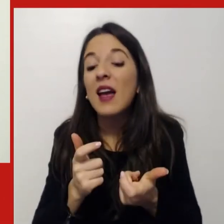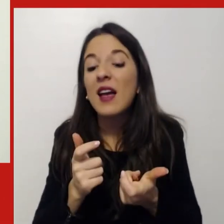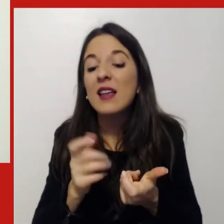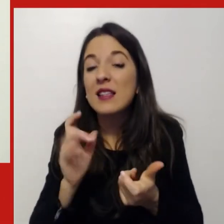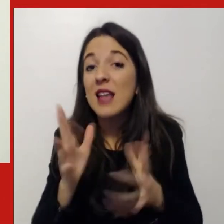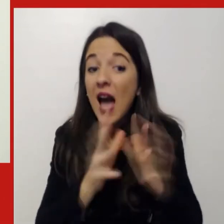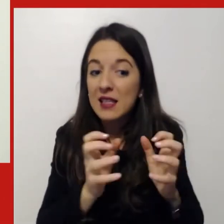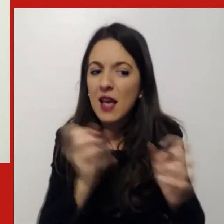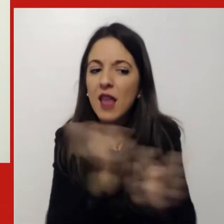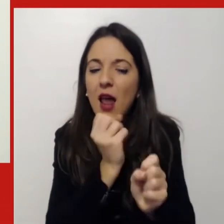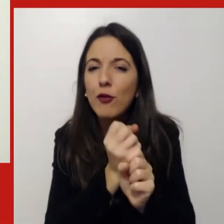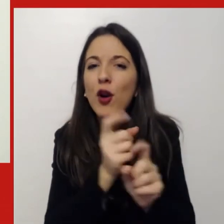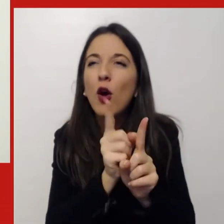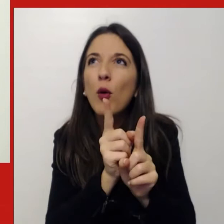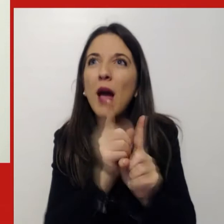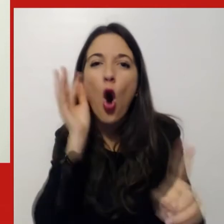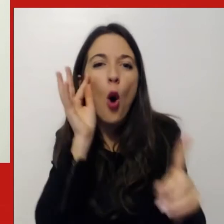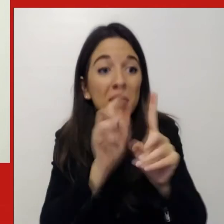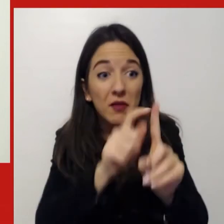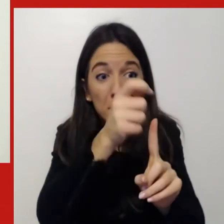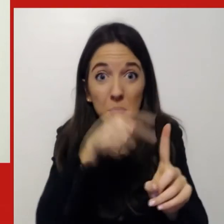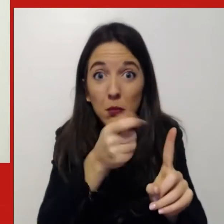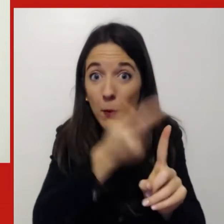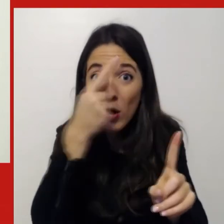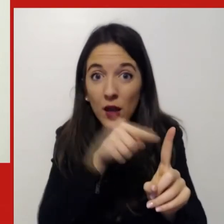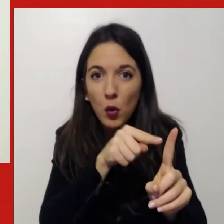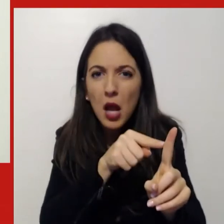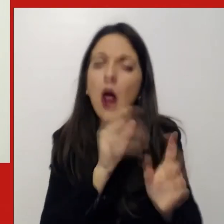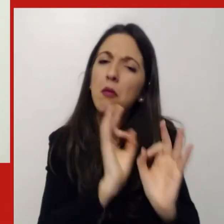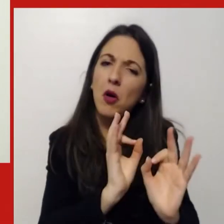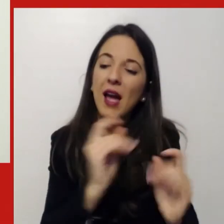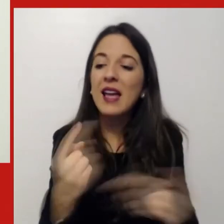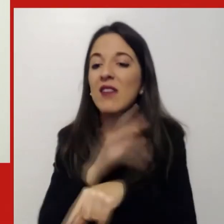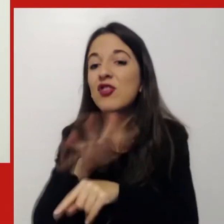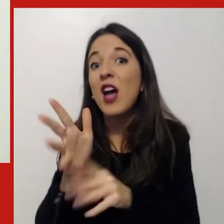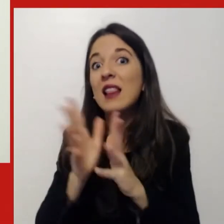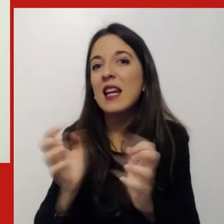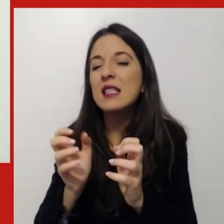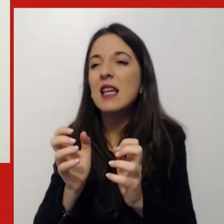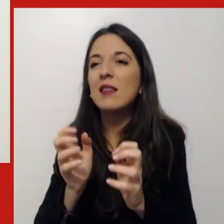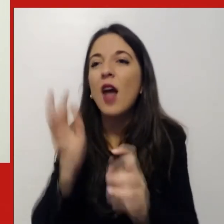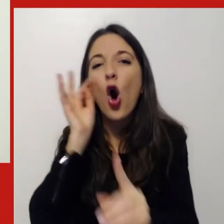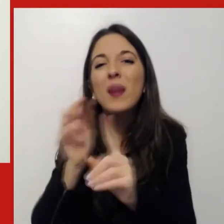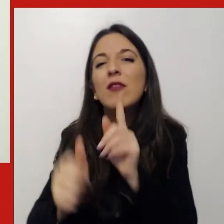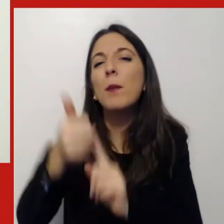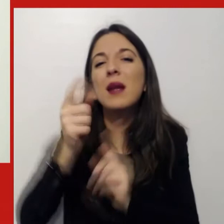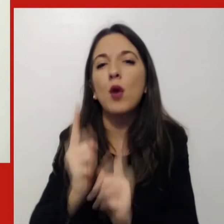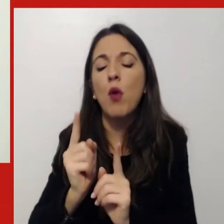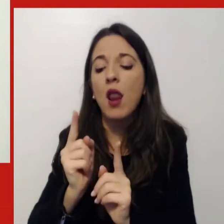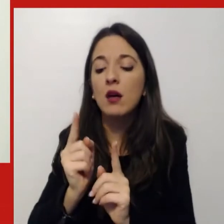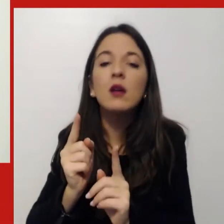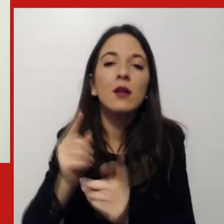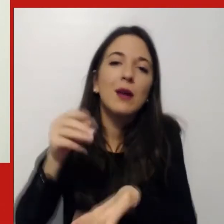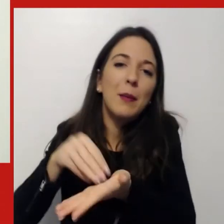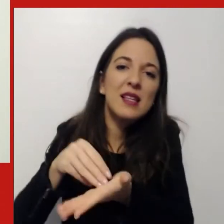tanti contesti in cui si dice, ma da noi è impossibile lavorare per obiettivi. Questo, quando io sento queste affermazioni,